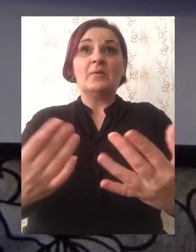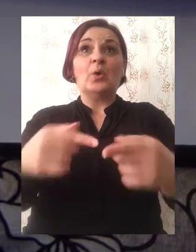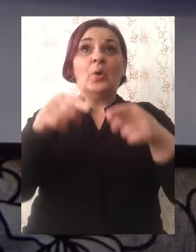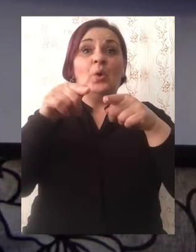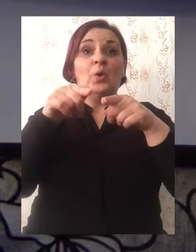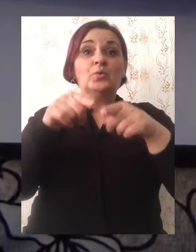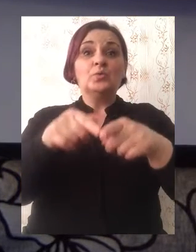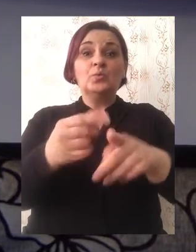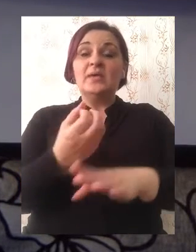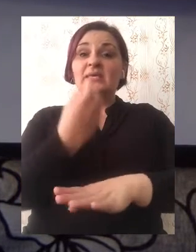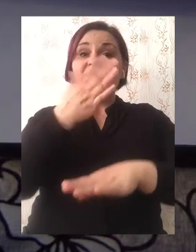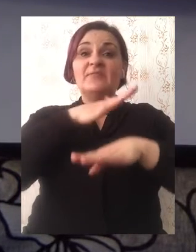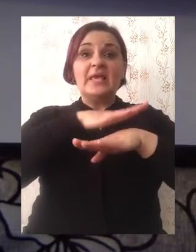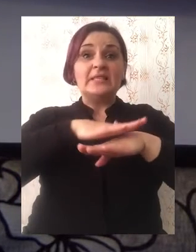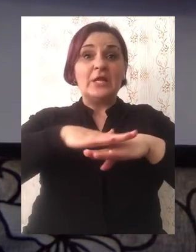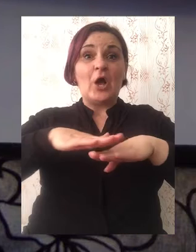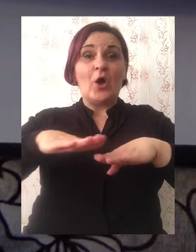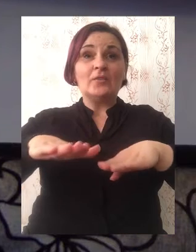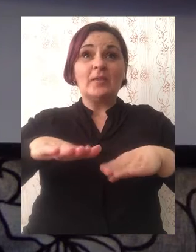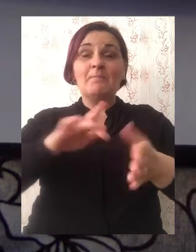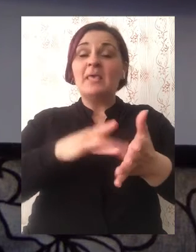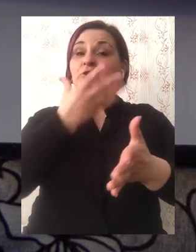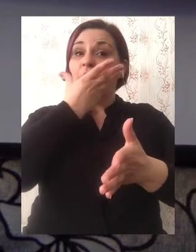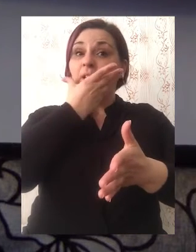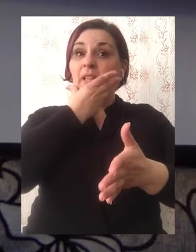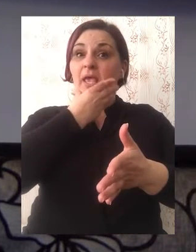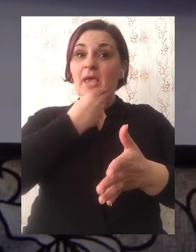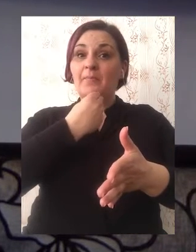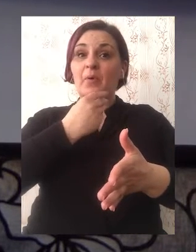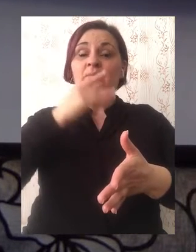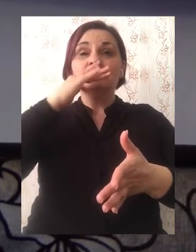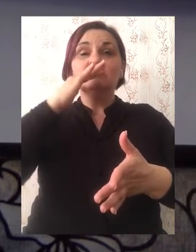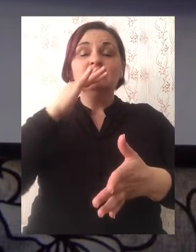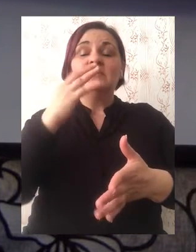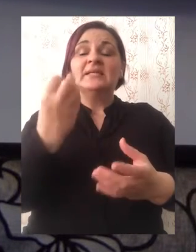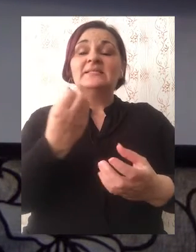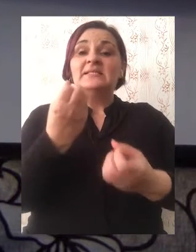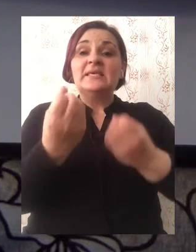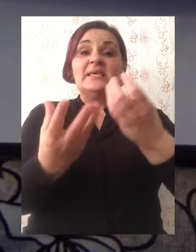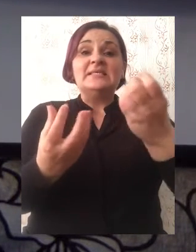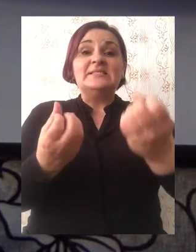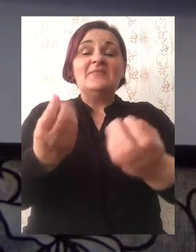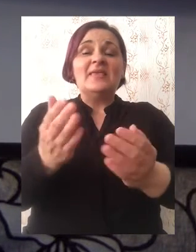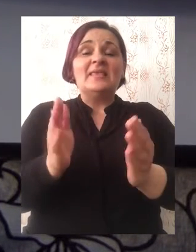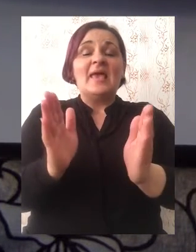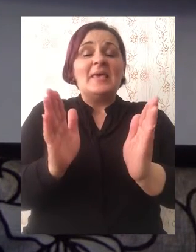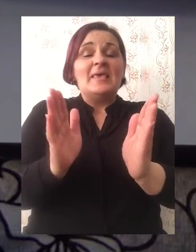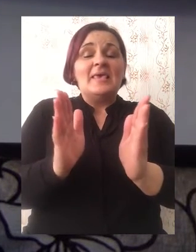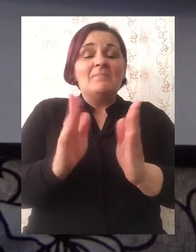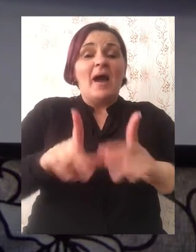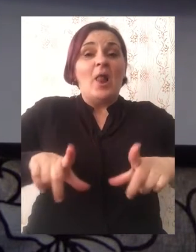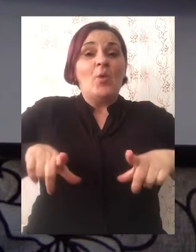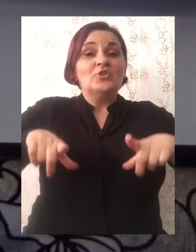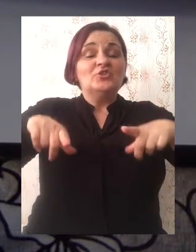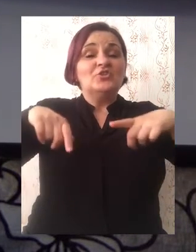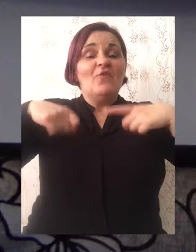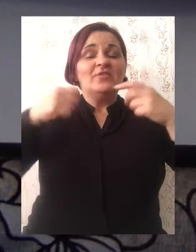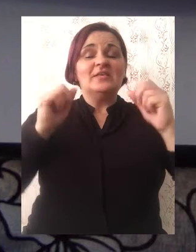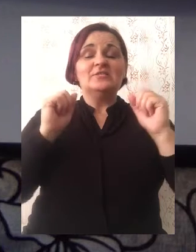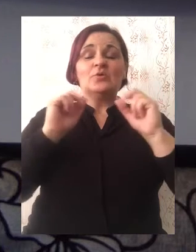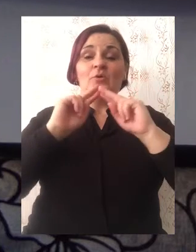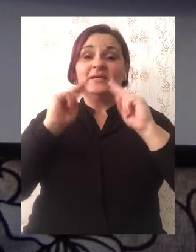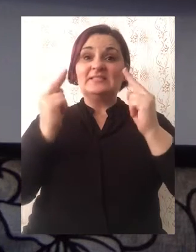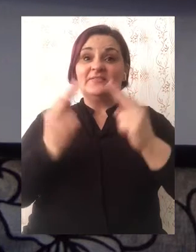smjestila se Cvjetna dolina, oaza ljepote, mirisnih cvjetova i malog životinskog svijeta.